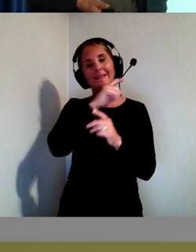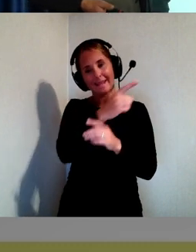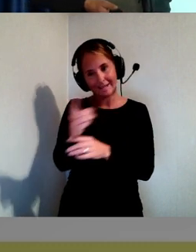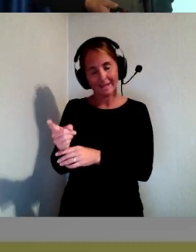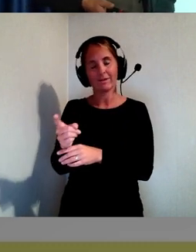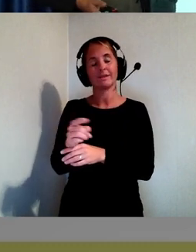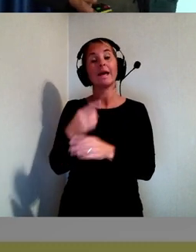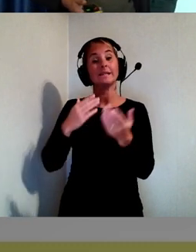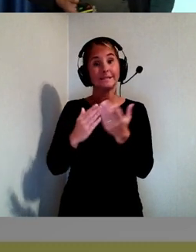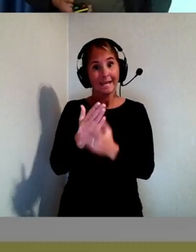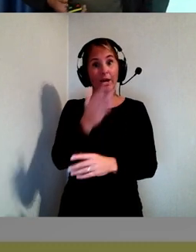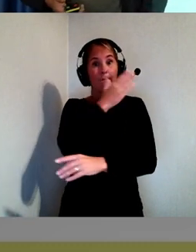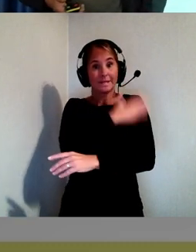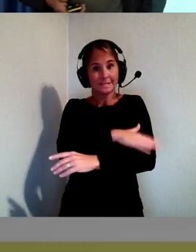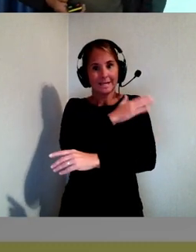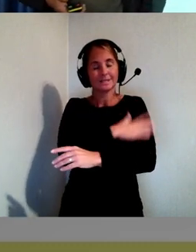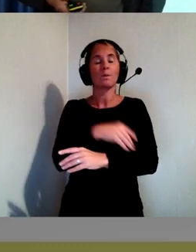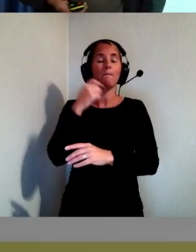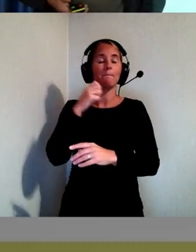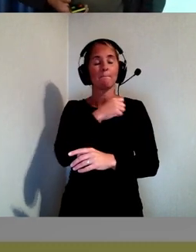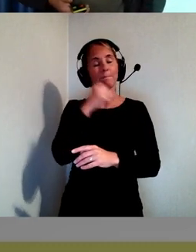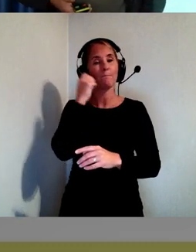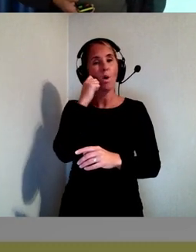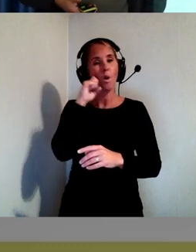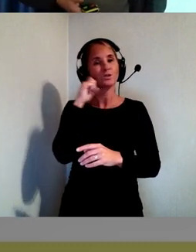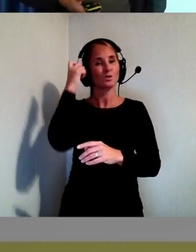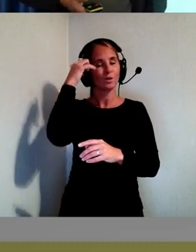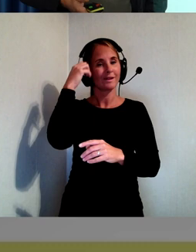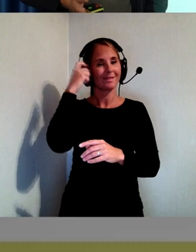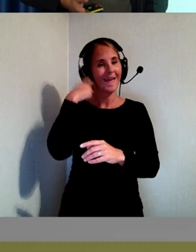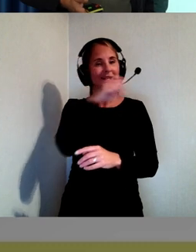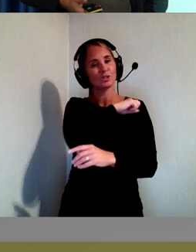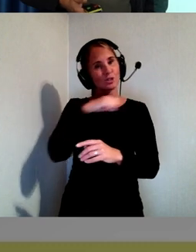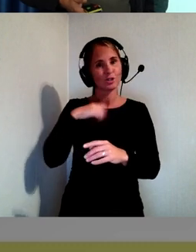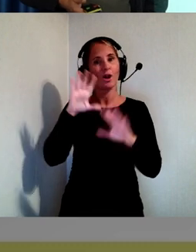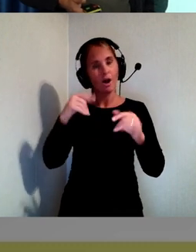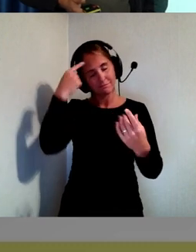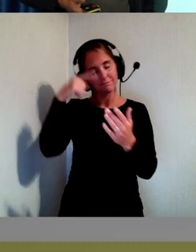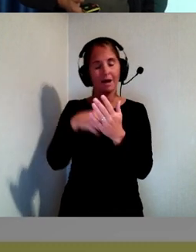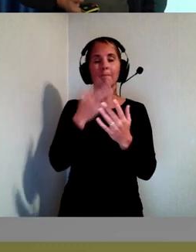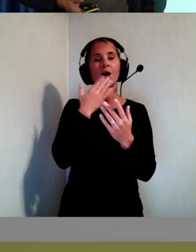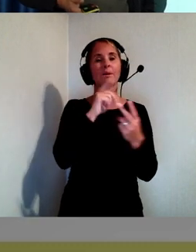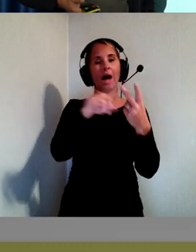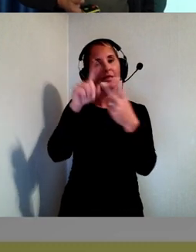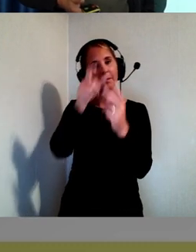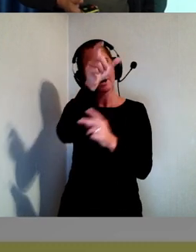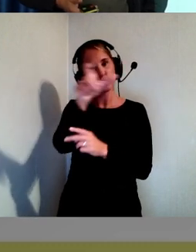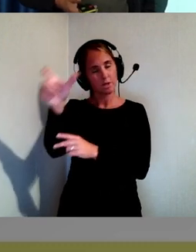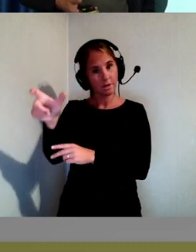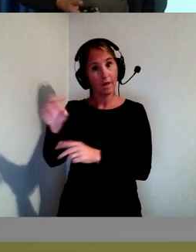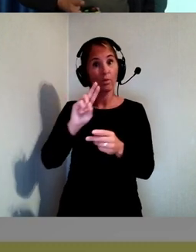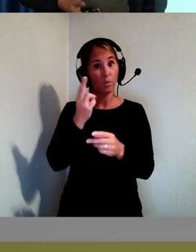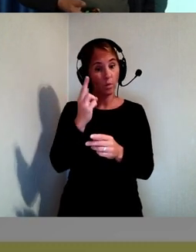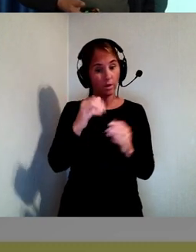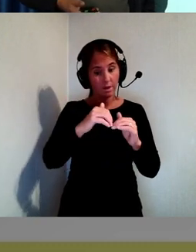telestyrelsen har för att kunna prata med andra. Men nu blir den här, nu går vi alltså från att det här är en